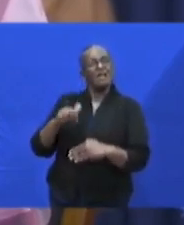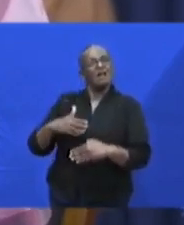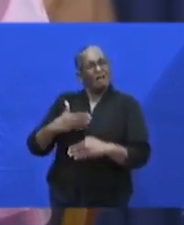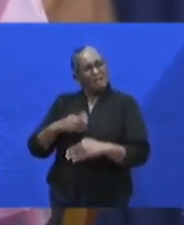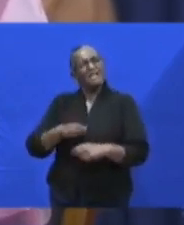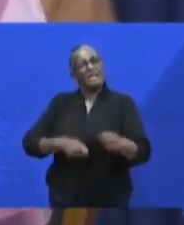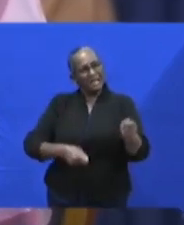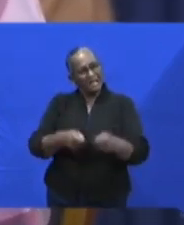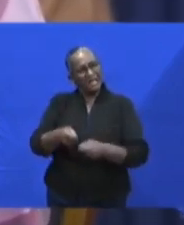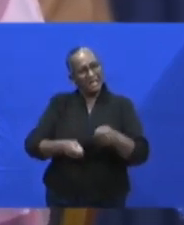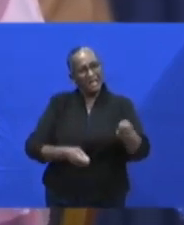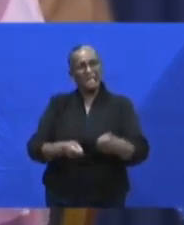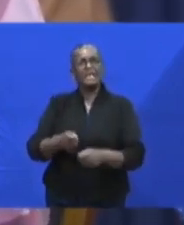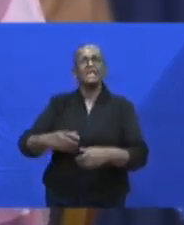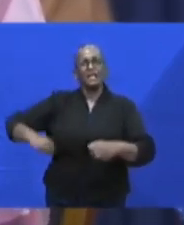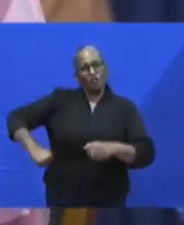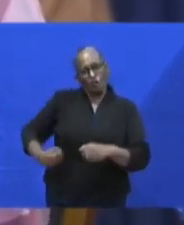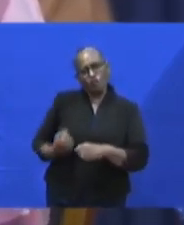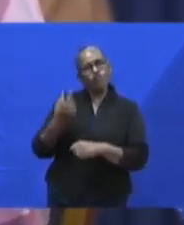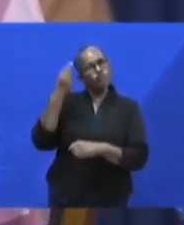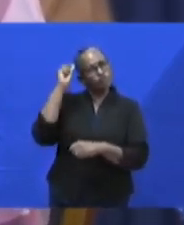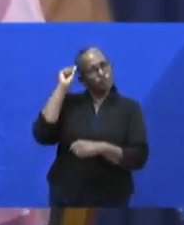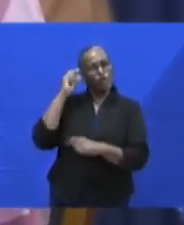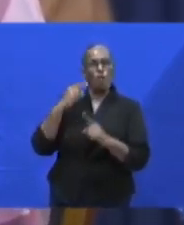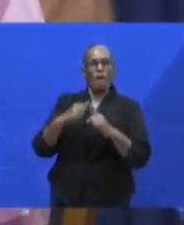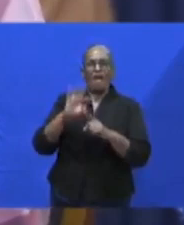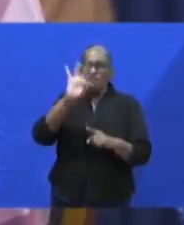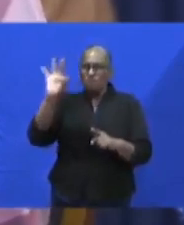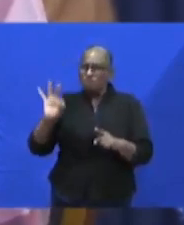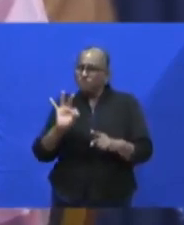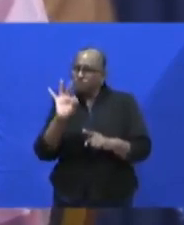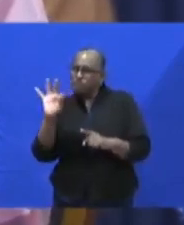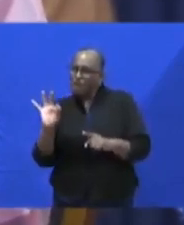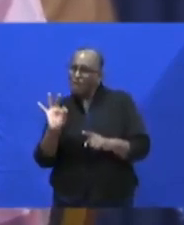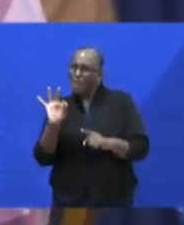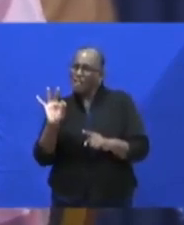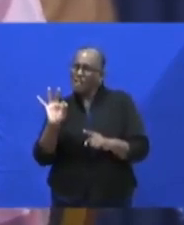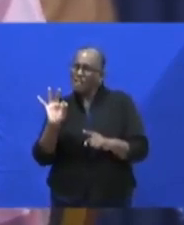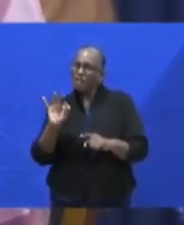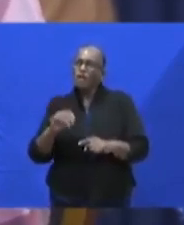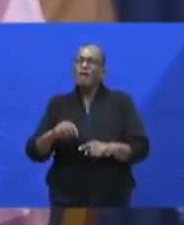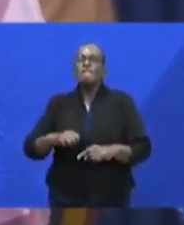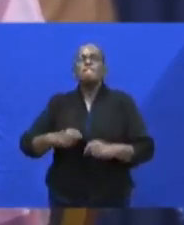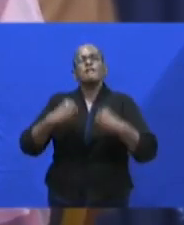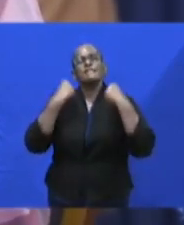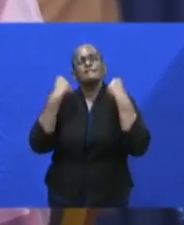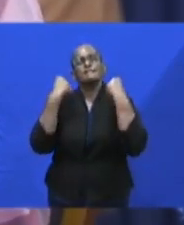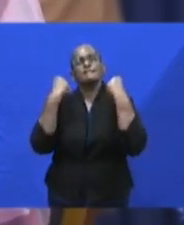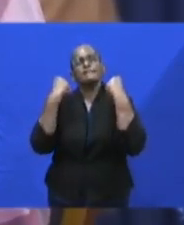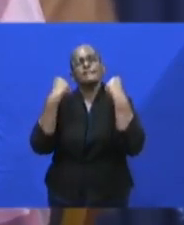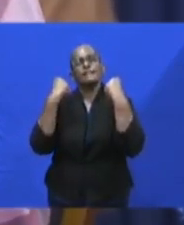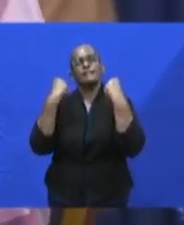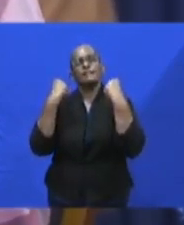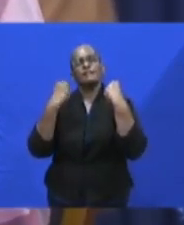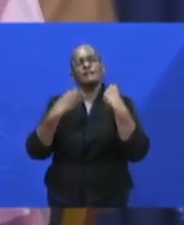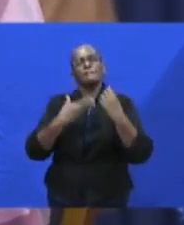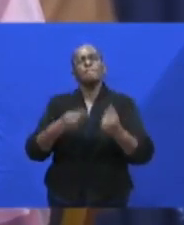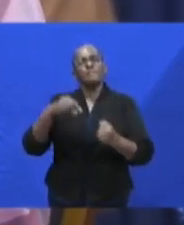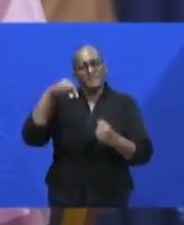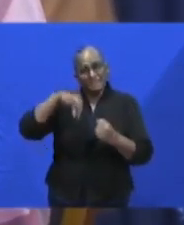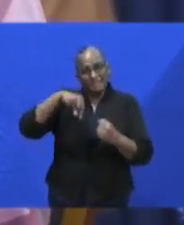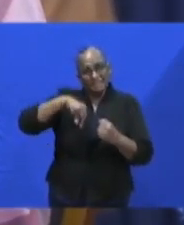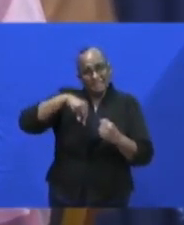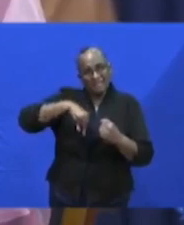wij de echtgenote en familie heel veel sterk te doen in deze